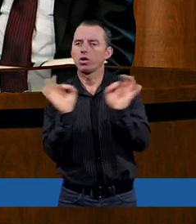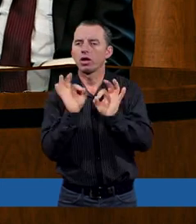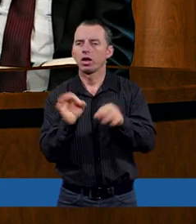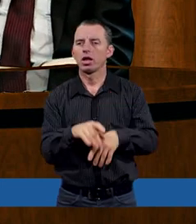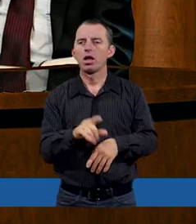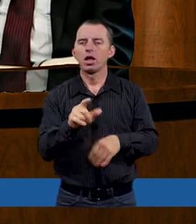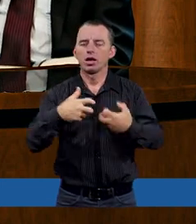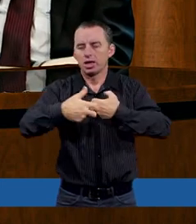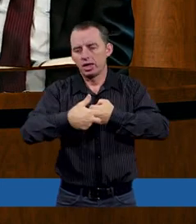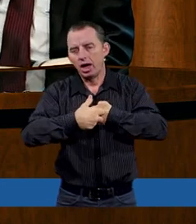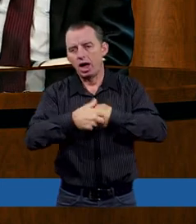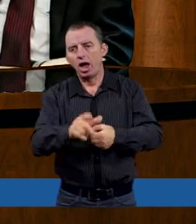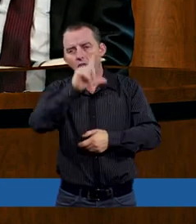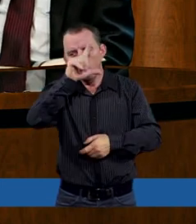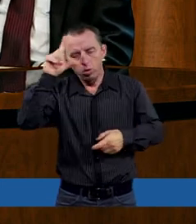paskudna cecha ludzka.